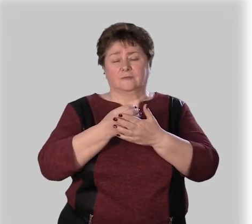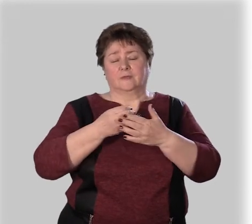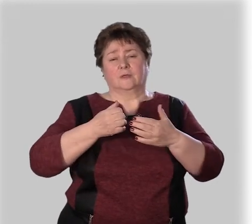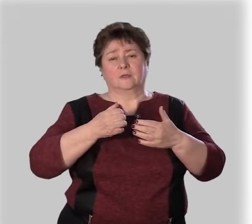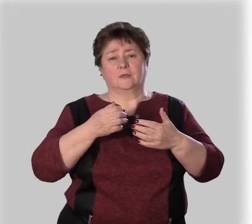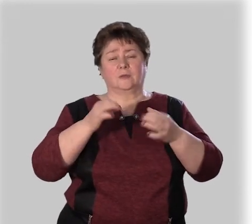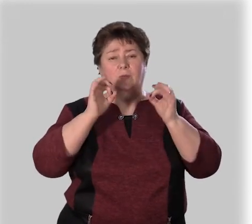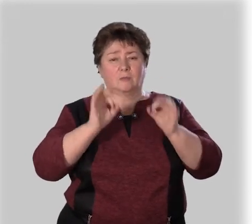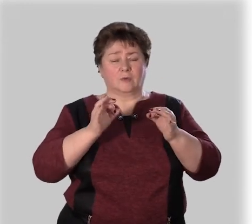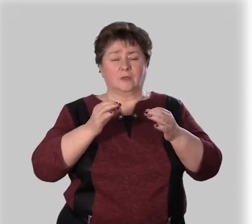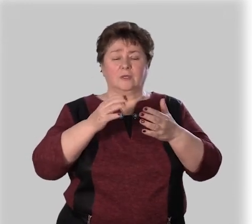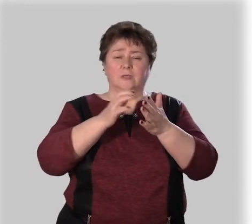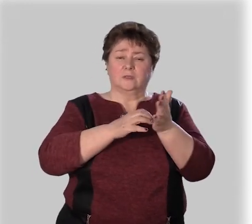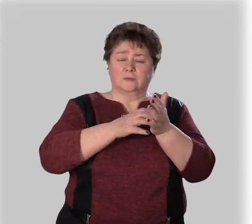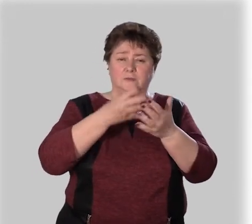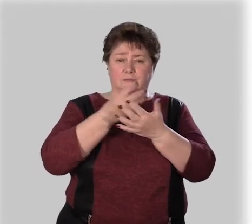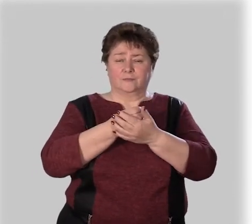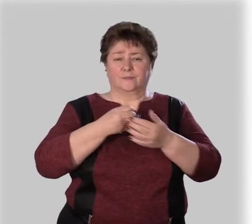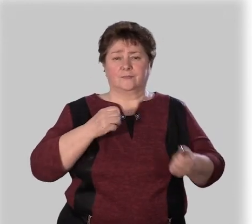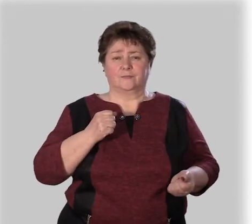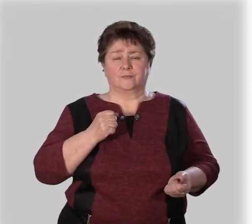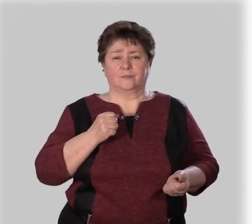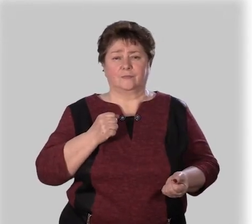достоинства, и свои недостатки